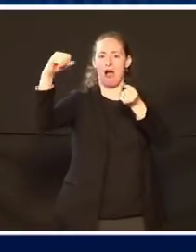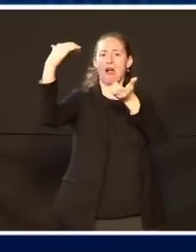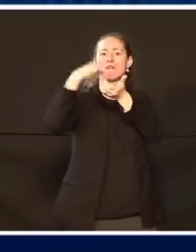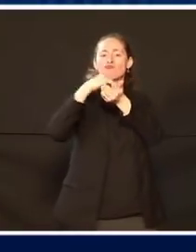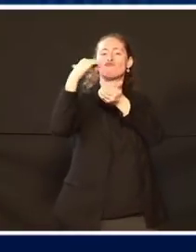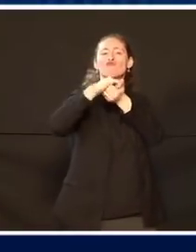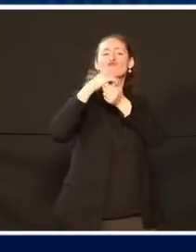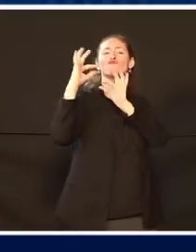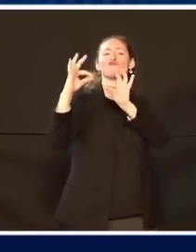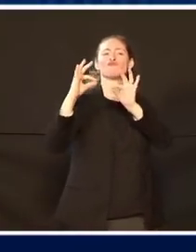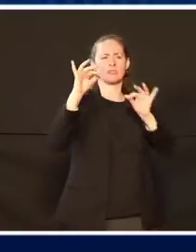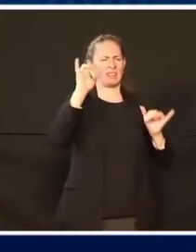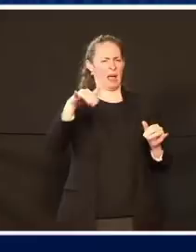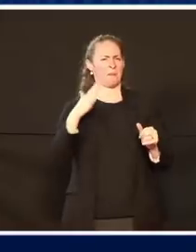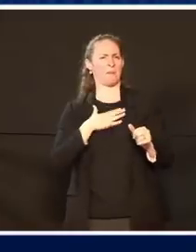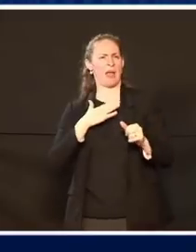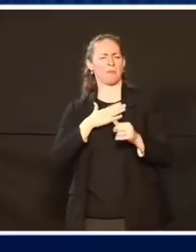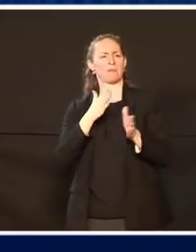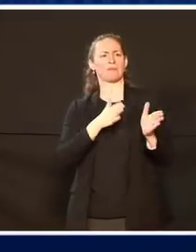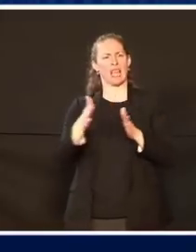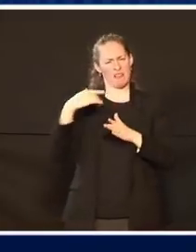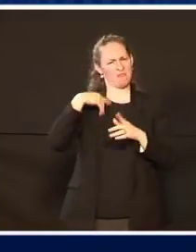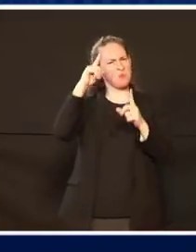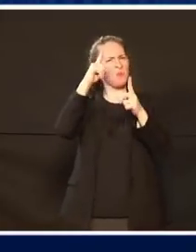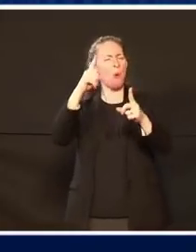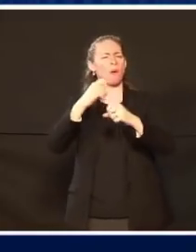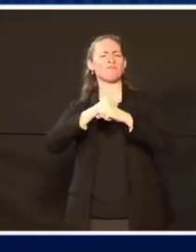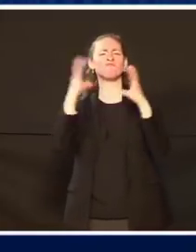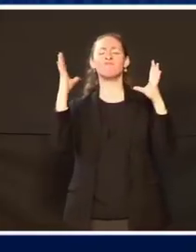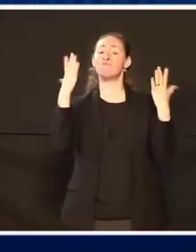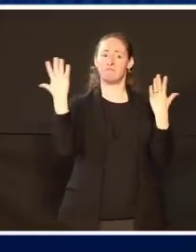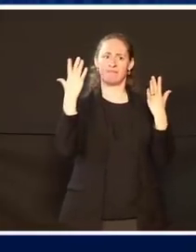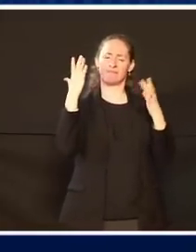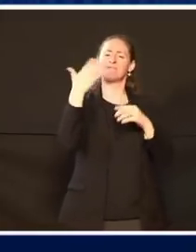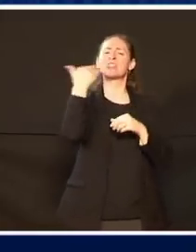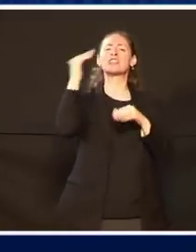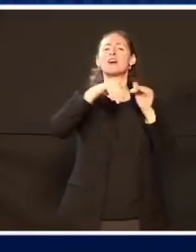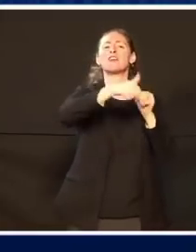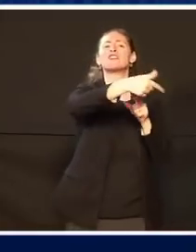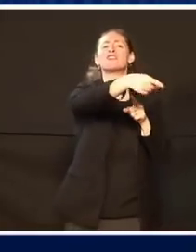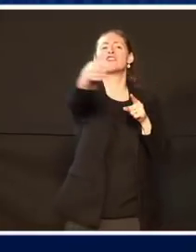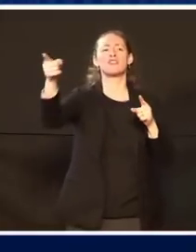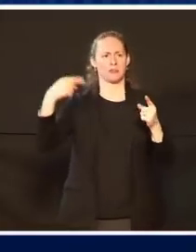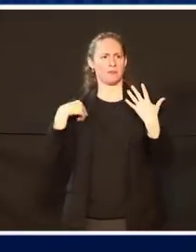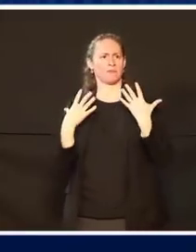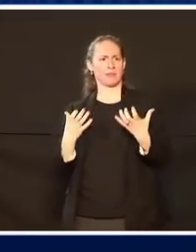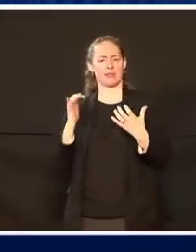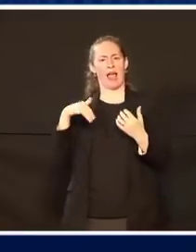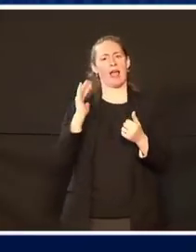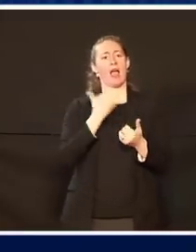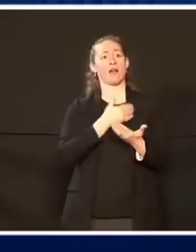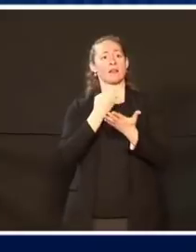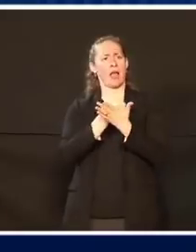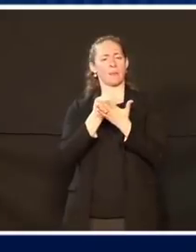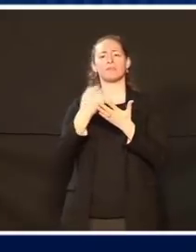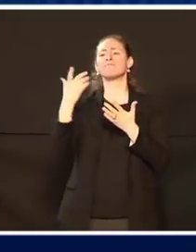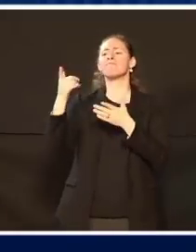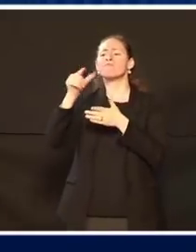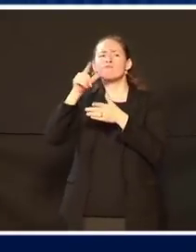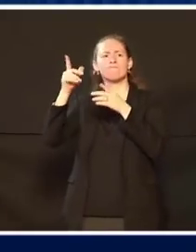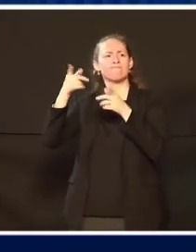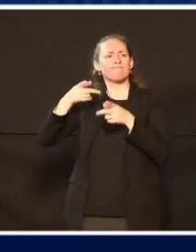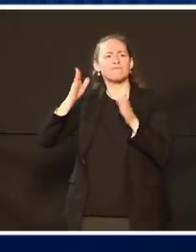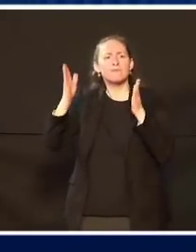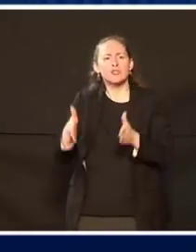mein Wort dafür, ich verspreche Ihnen das. Führende Ökonomen der ganzen Nationen haben